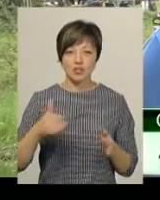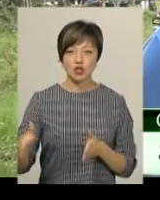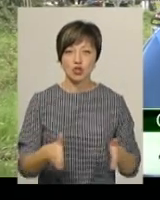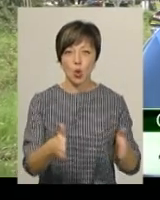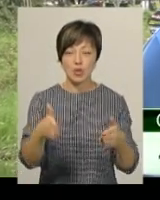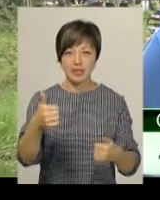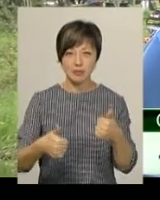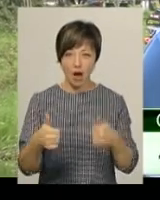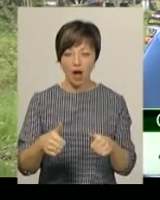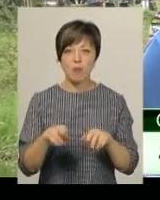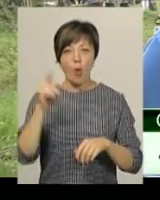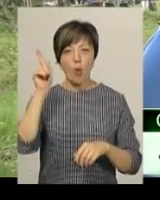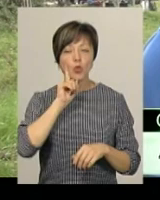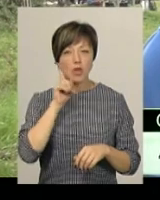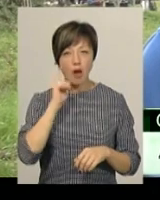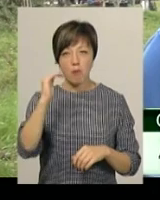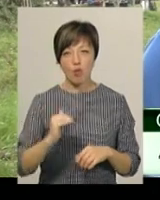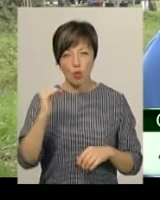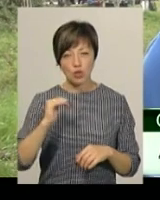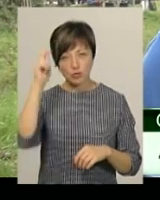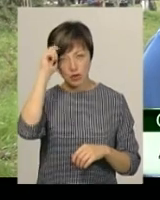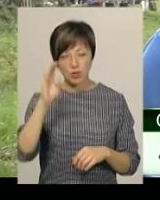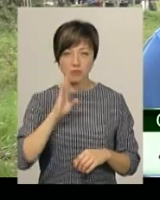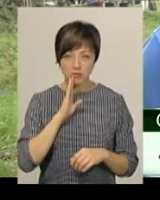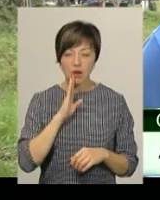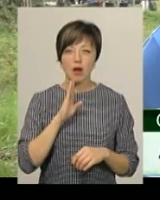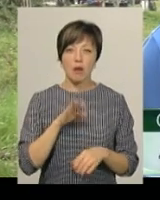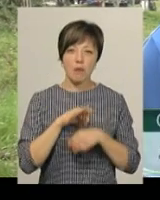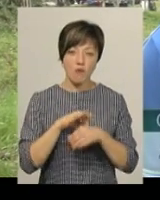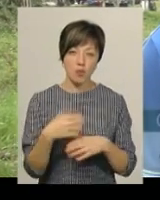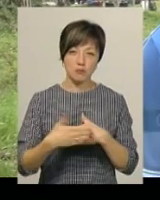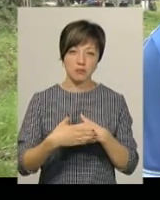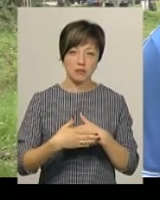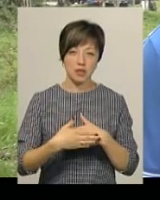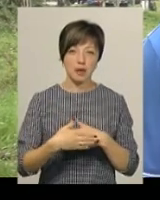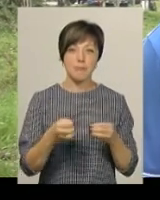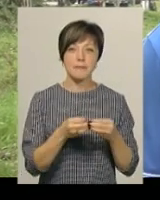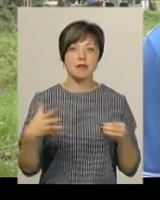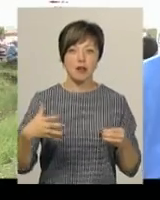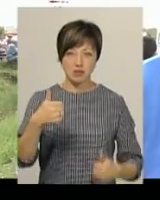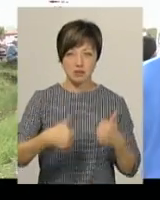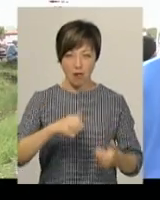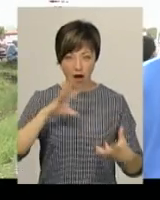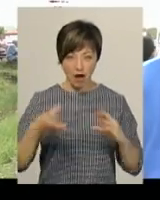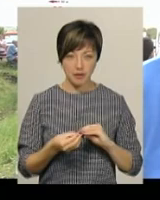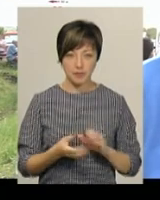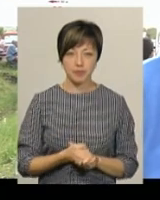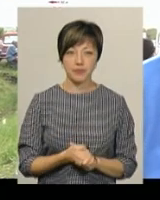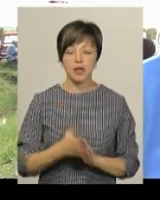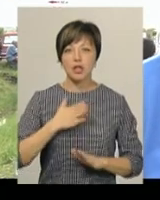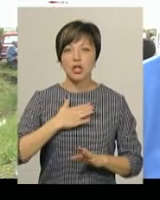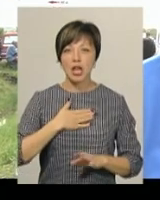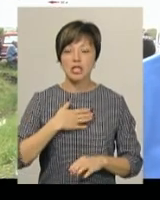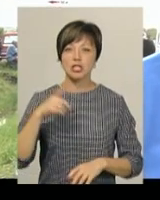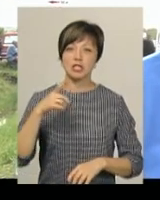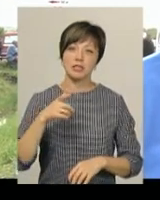змагань по юнакам, по молодшим юнакам, по дівчатам проводиться десь приблизно 15 змагань. На наші змагання приїжджають